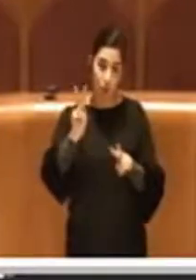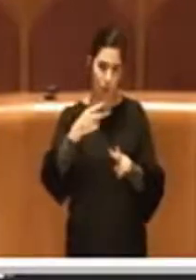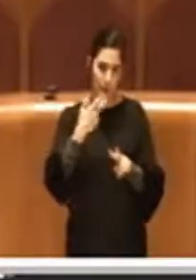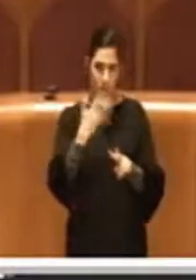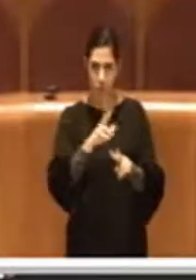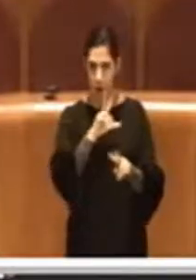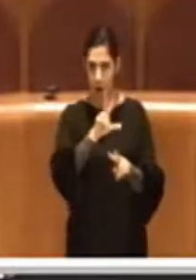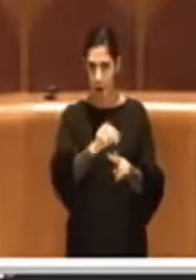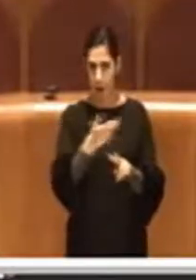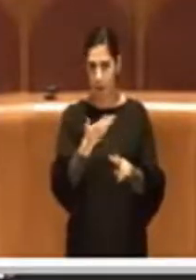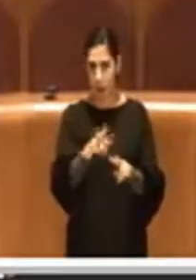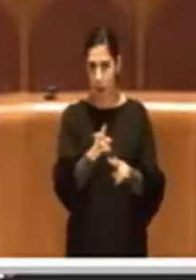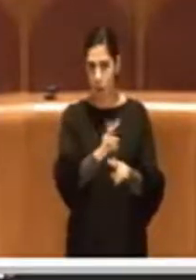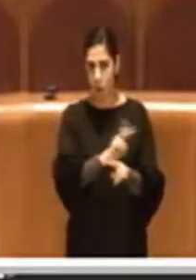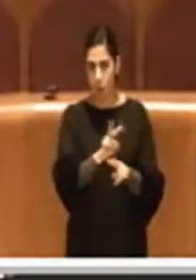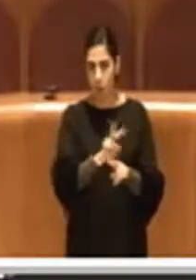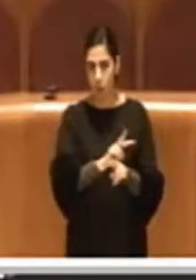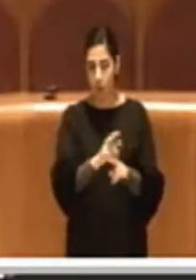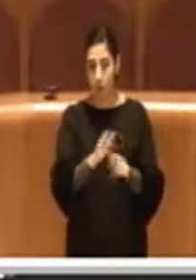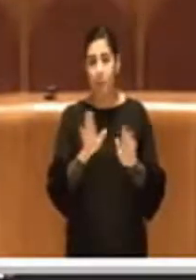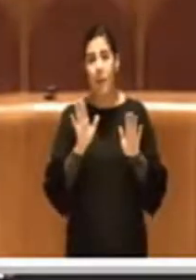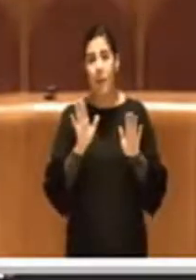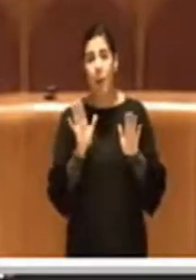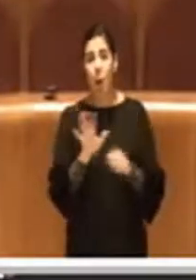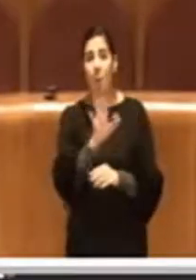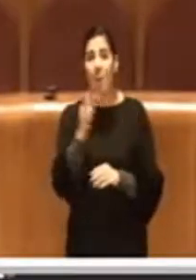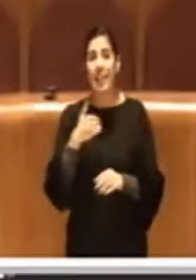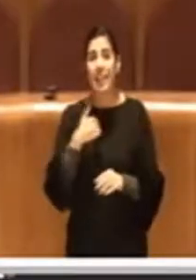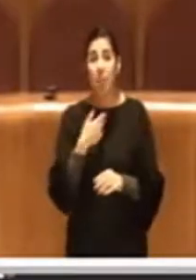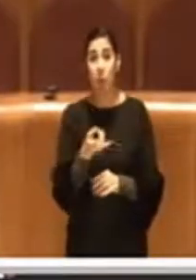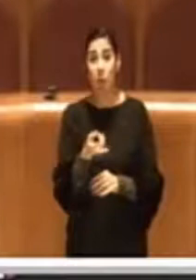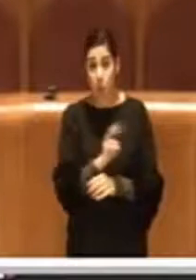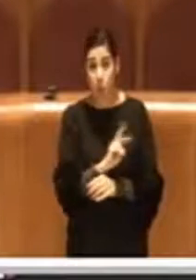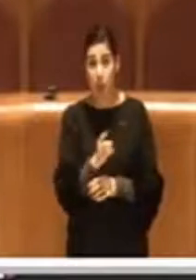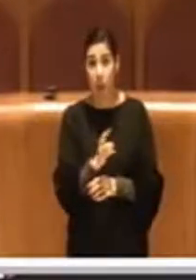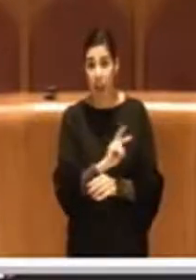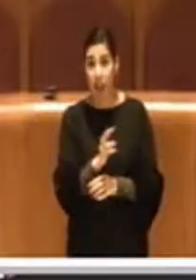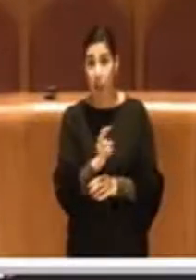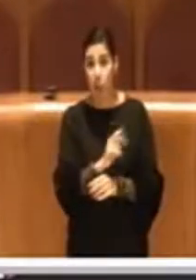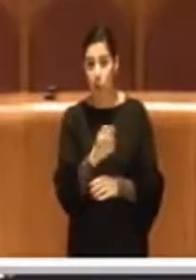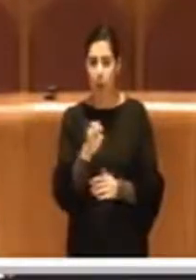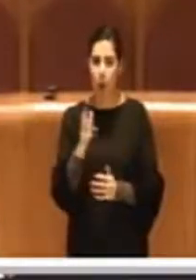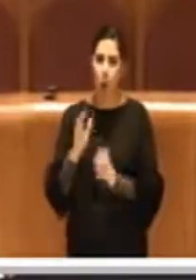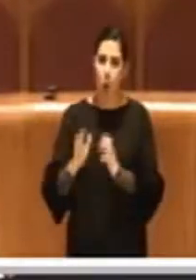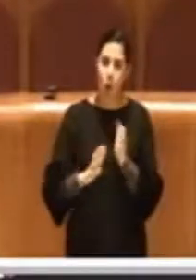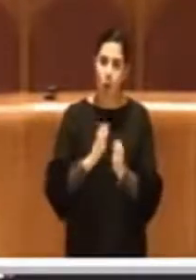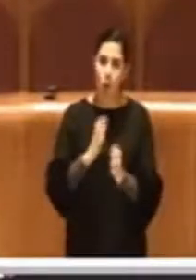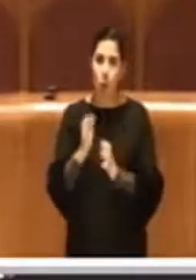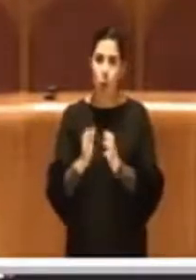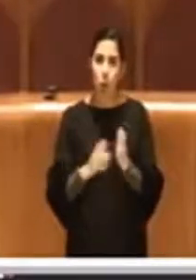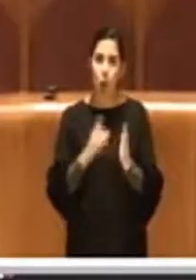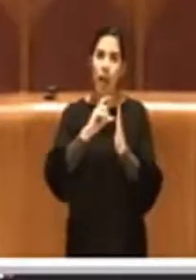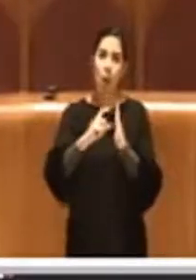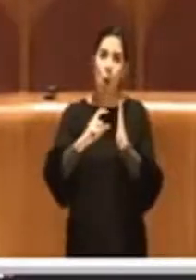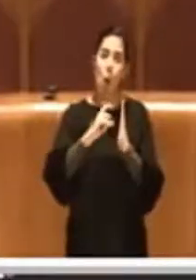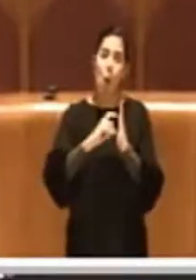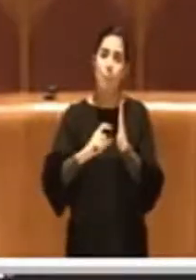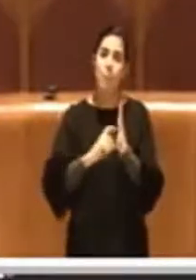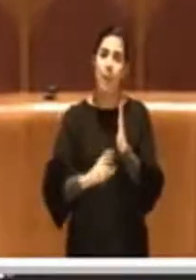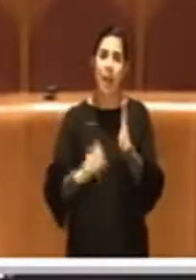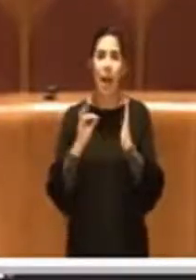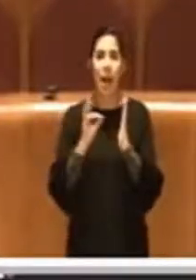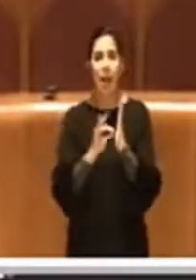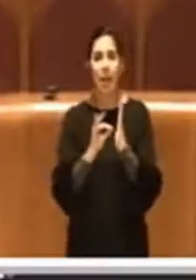sottolineato, e però mi sembra che loro stessi confondano i commi di questo articolo